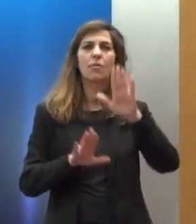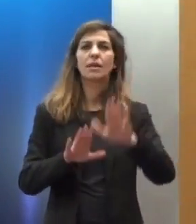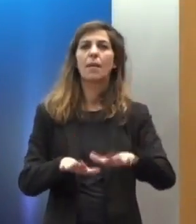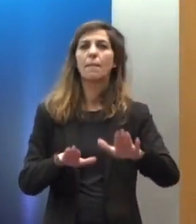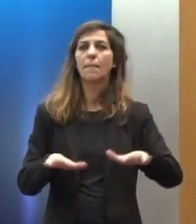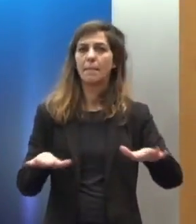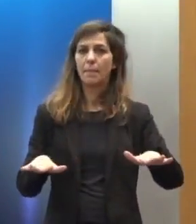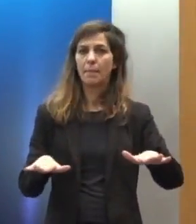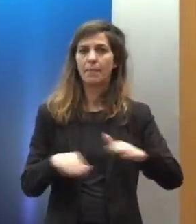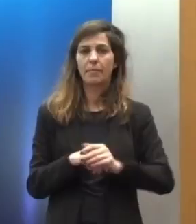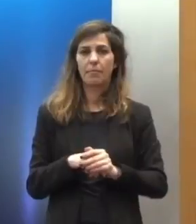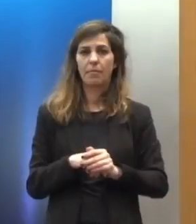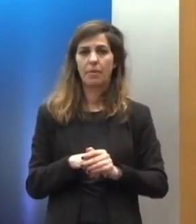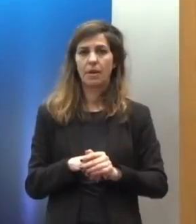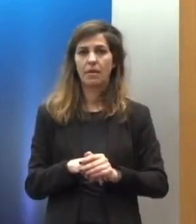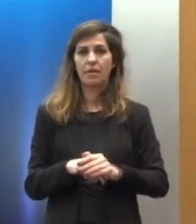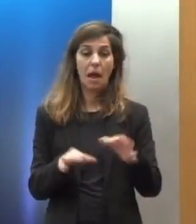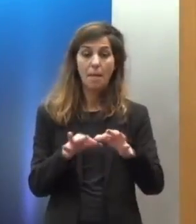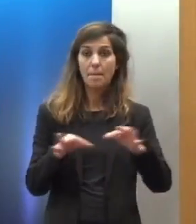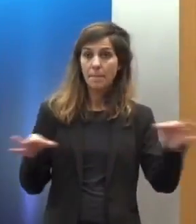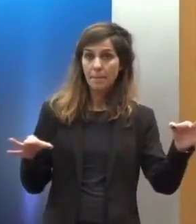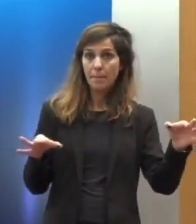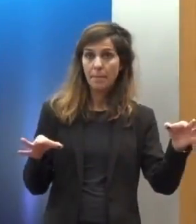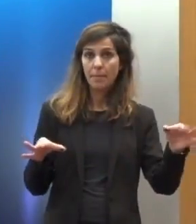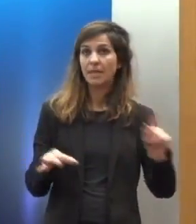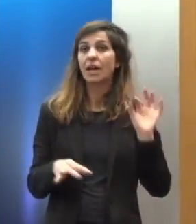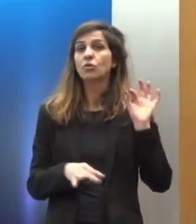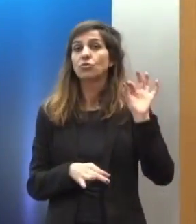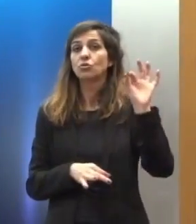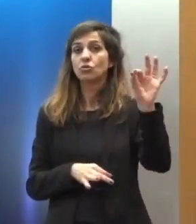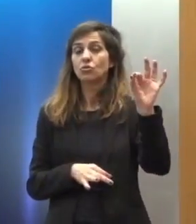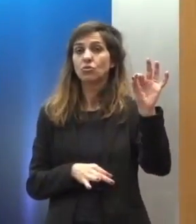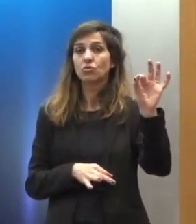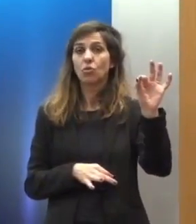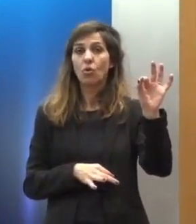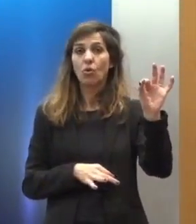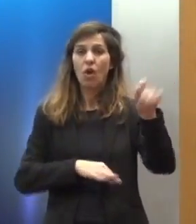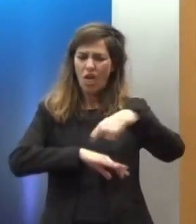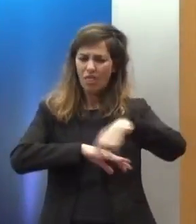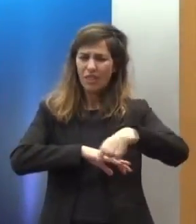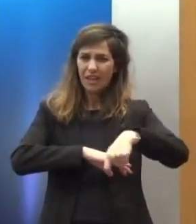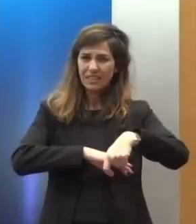μέτρα για μια δικαστική φιλικότερη προς τα παιδιά διαδικασία.